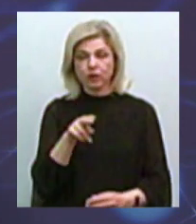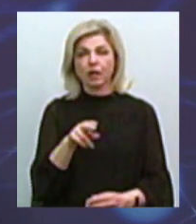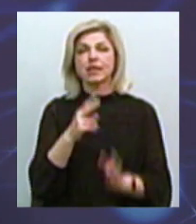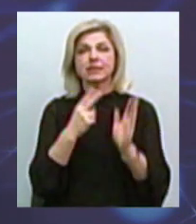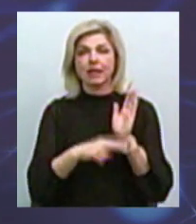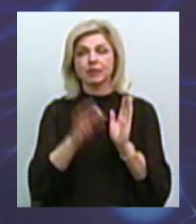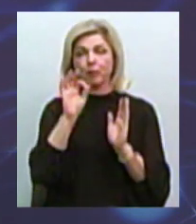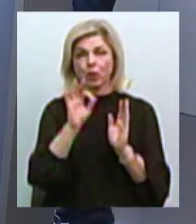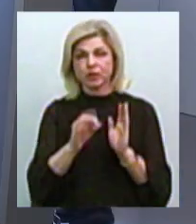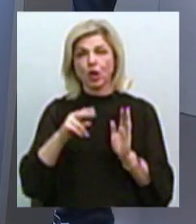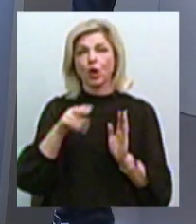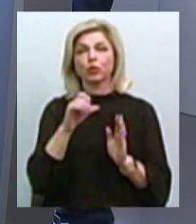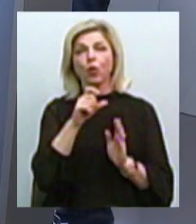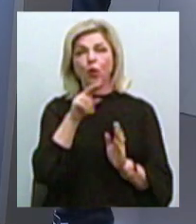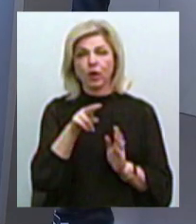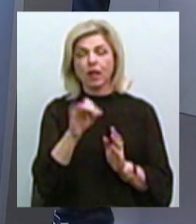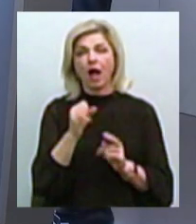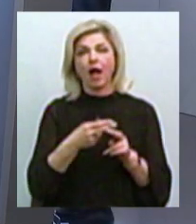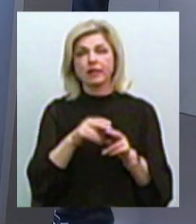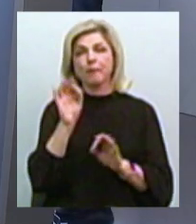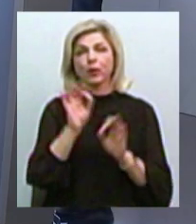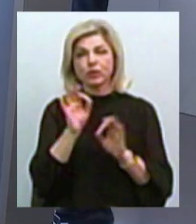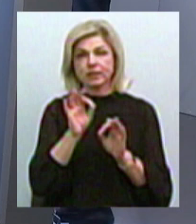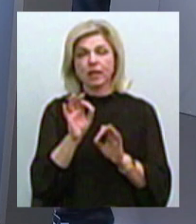70% йде доход, а та процентна соотношення,